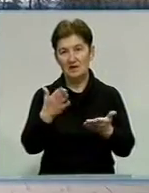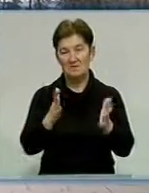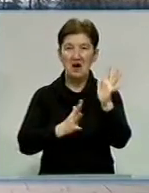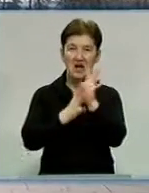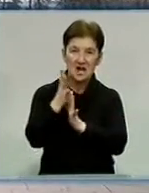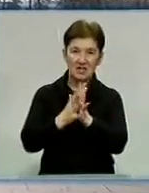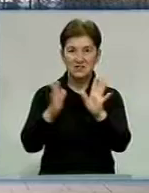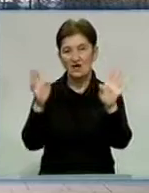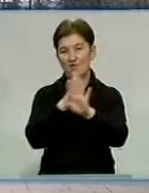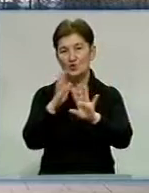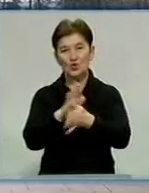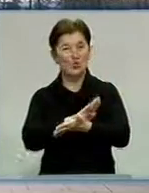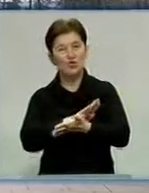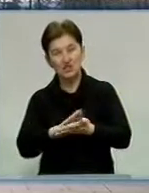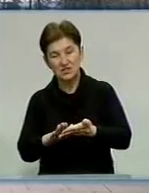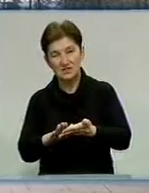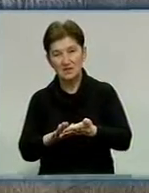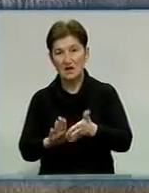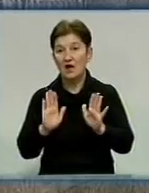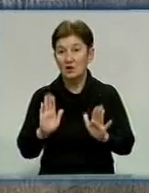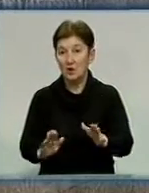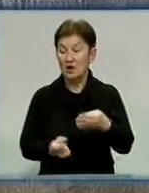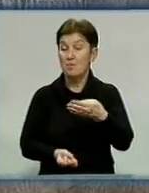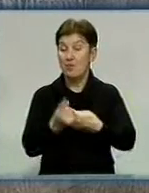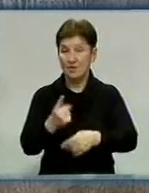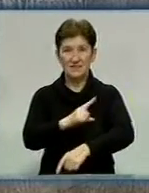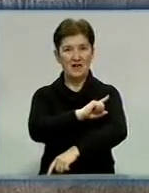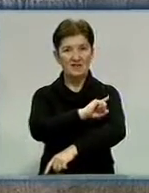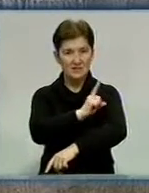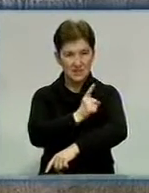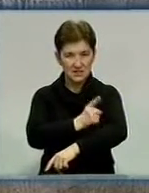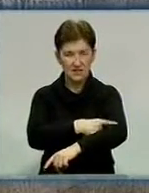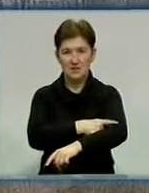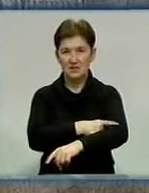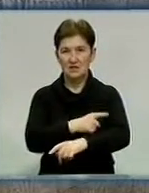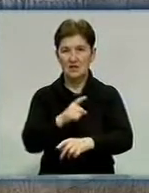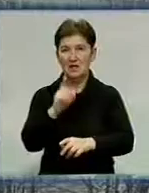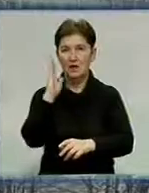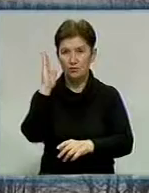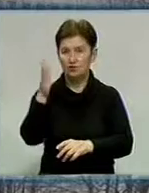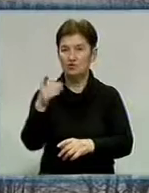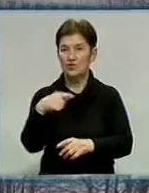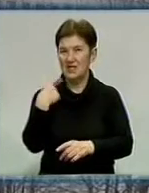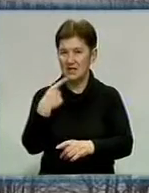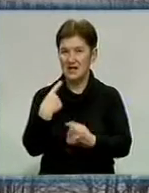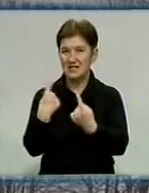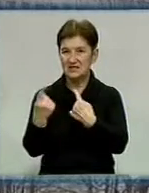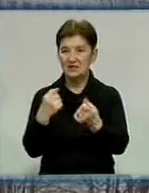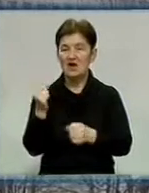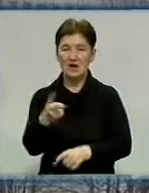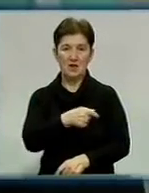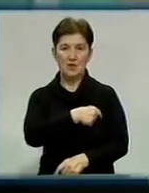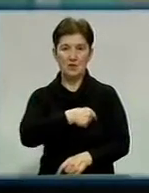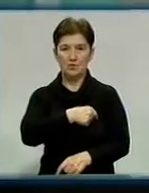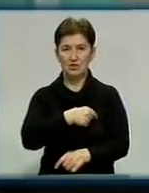чистий відух. Тільки з'явиться сила, я обов'язково буду розмовляти, тому це питання як депутат обласного